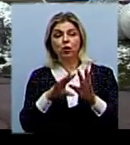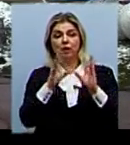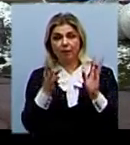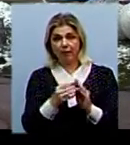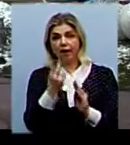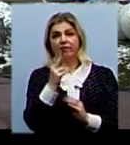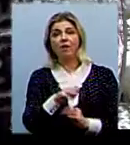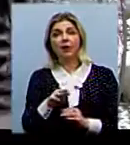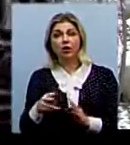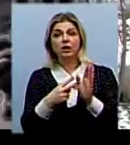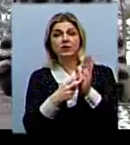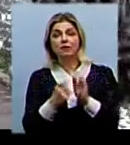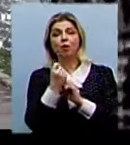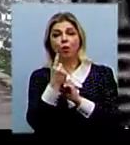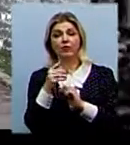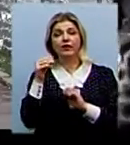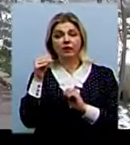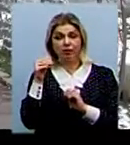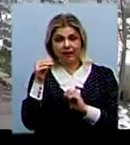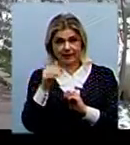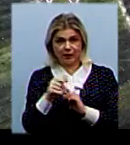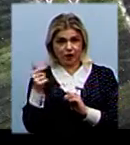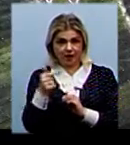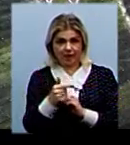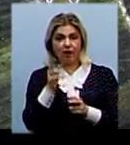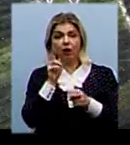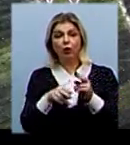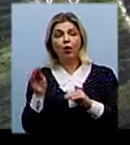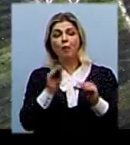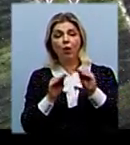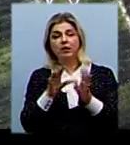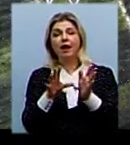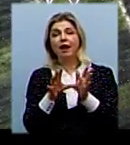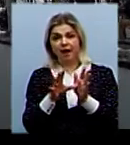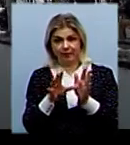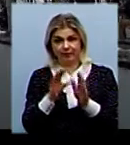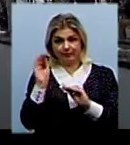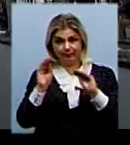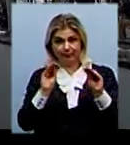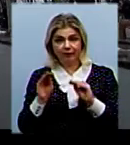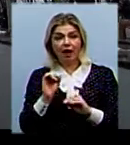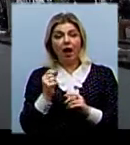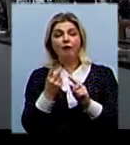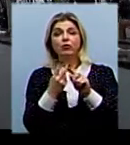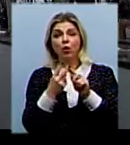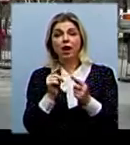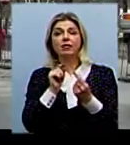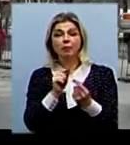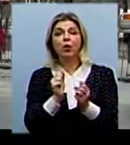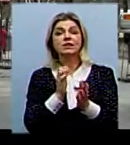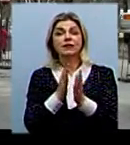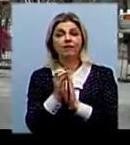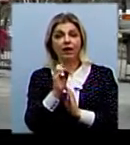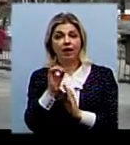становить 2 мільйони 711 тисяч гривень. Закінчується монтаж електричної частини. Друга, що навпроти Каштанного скверу,